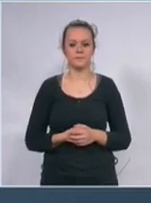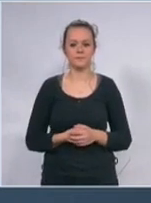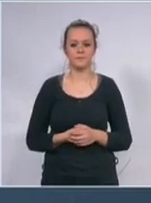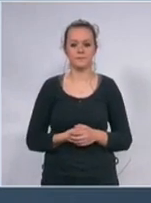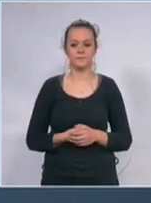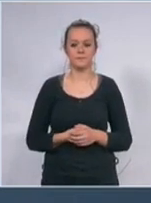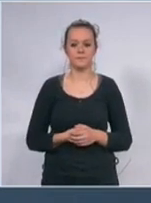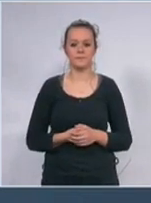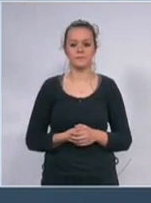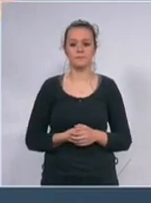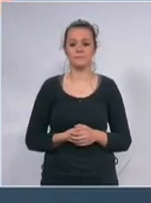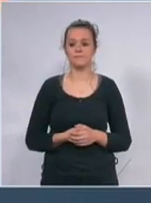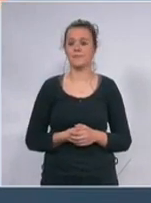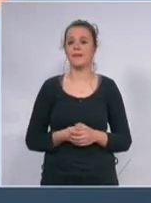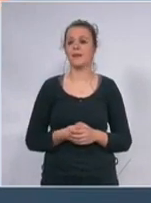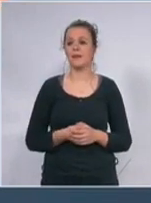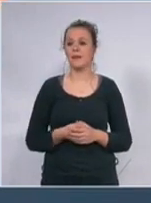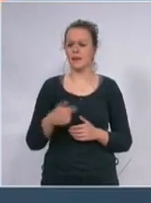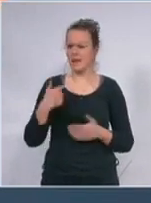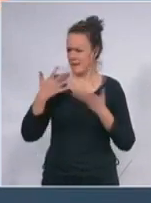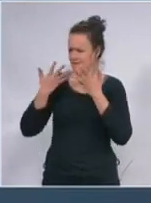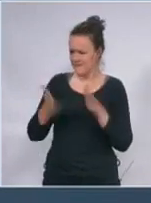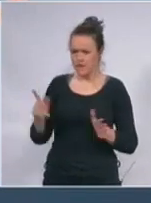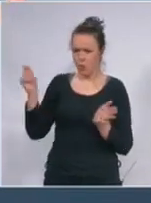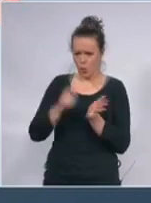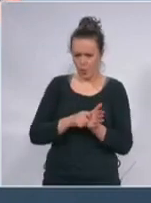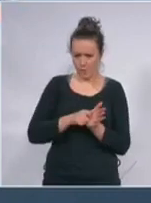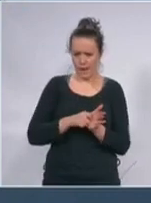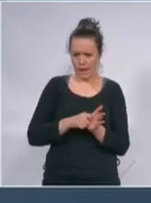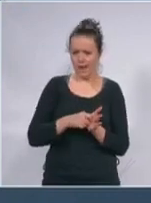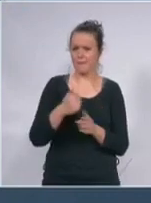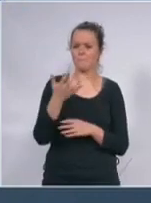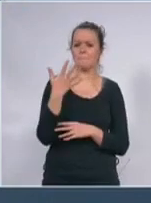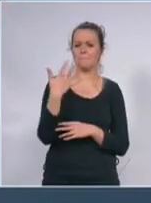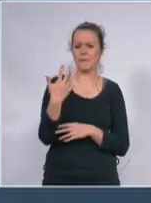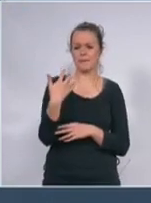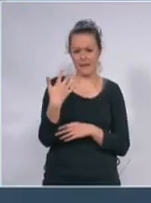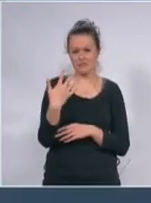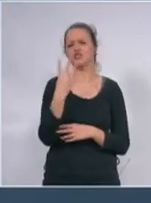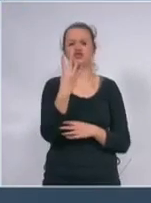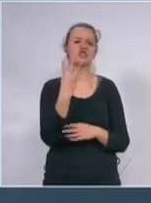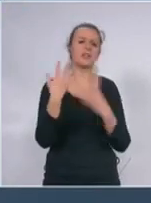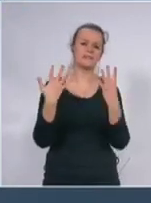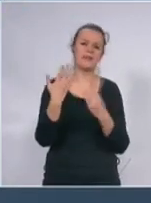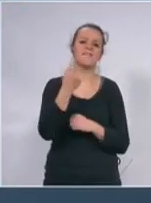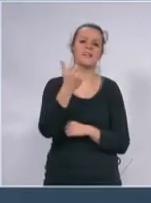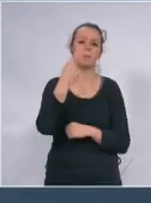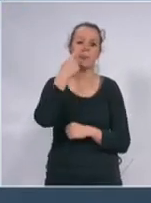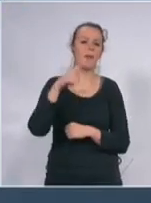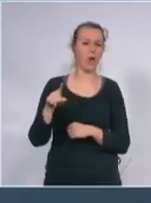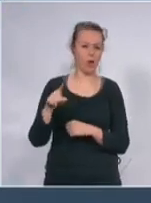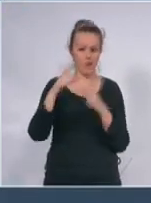imat ćemo ukupno 50 miliona maski smo kupili već ja mislim 30 plus 19 tipu 49 tipa miliona maski smo kupili već